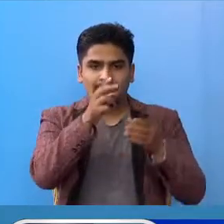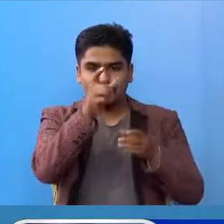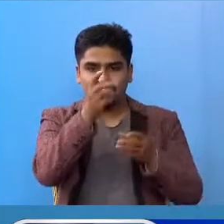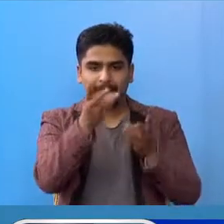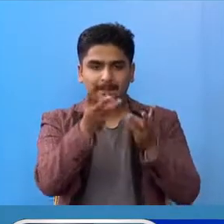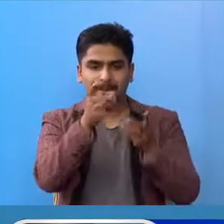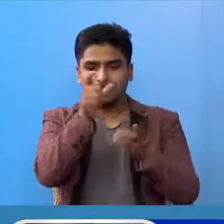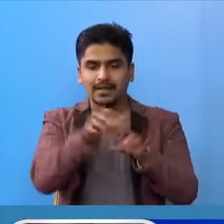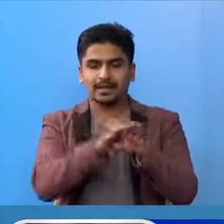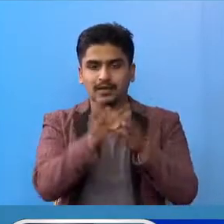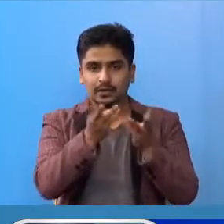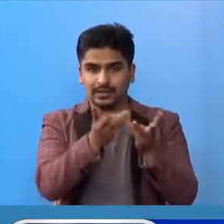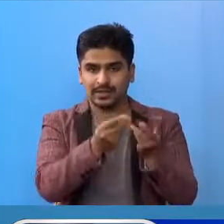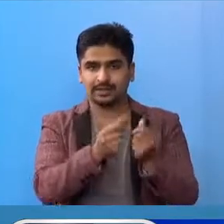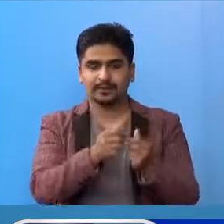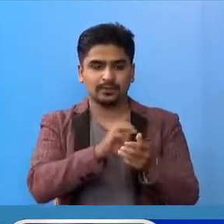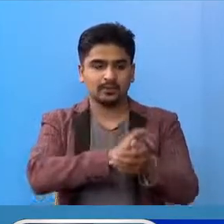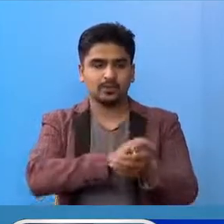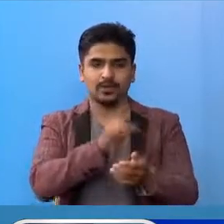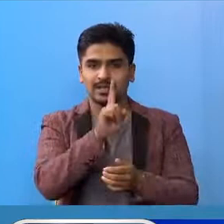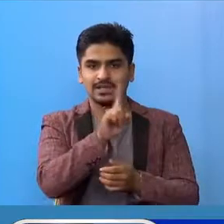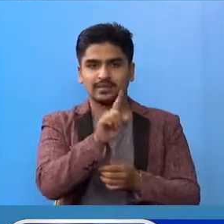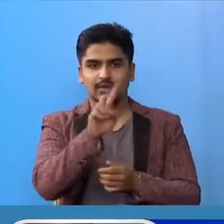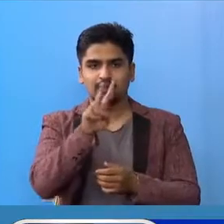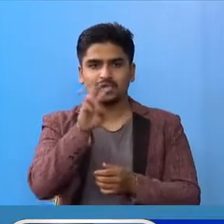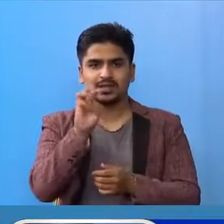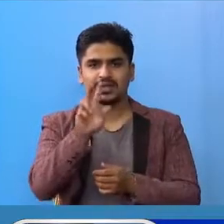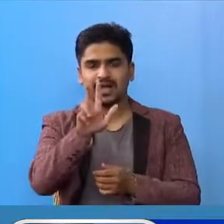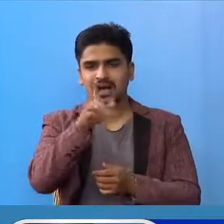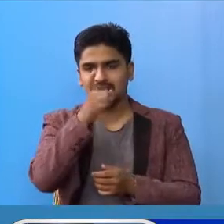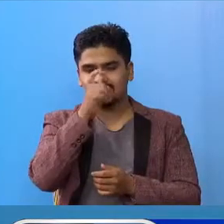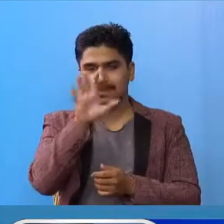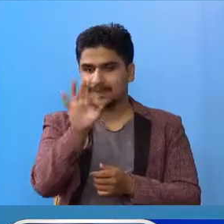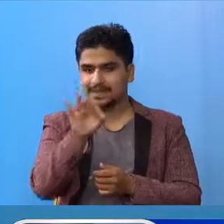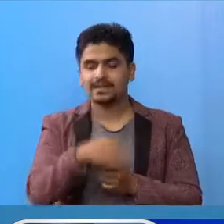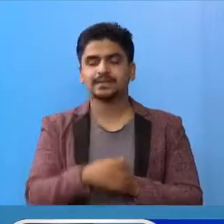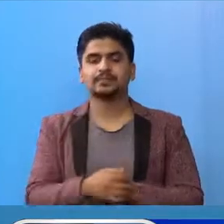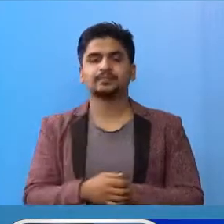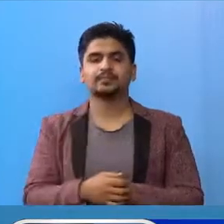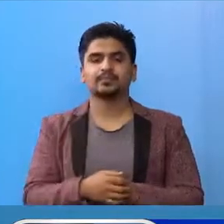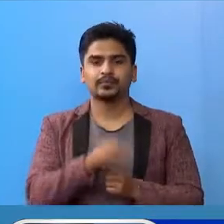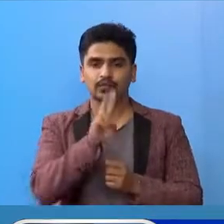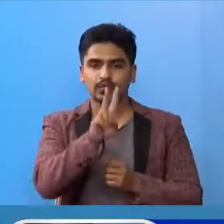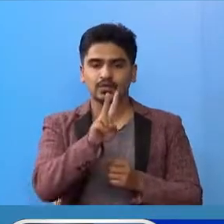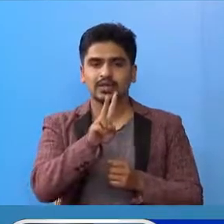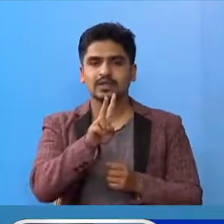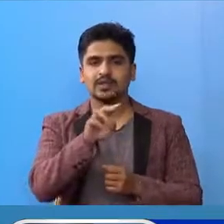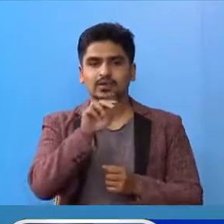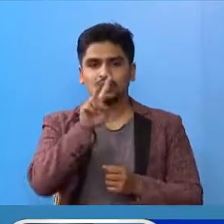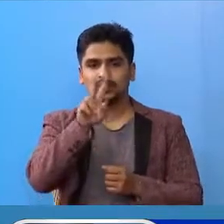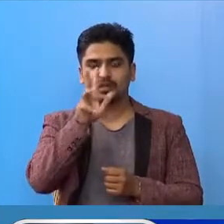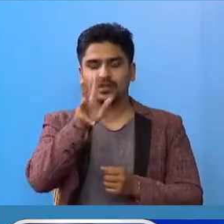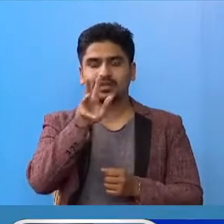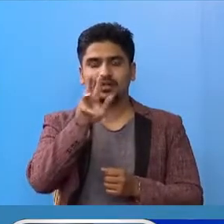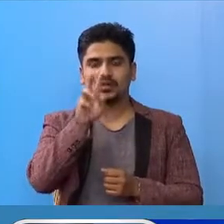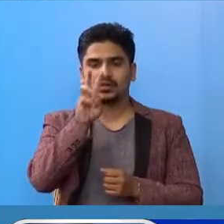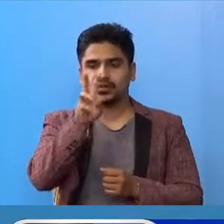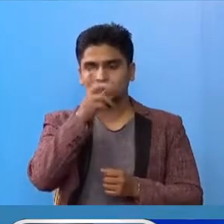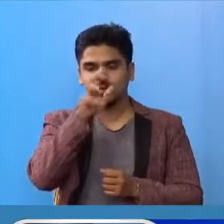संख्या बनना गई रेकुछू प्रदेश एक मां 2,0850, दुई मां 2,990,